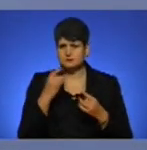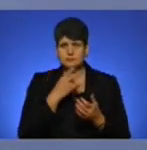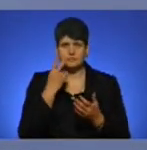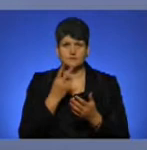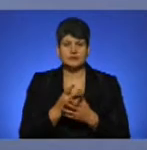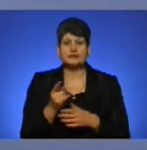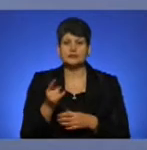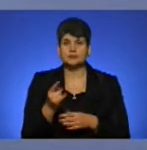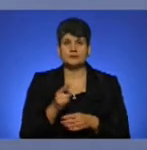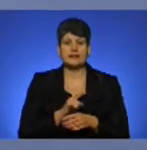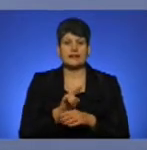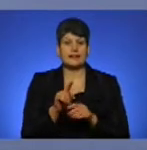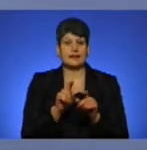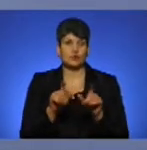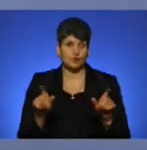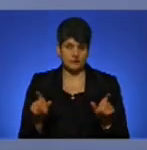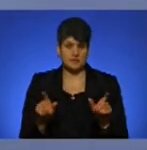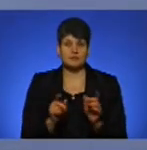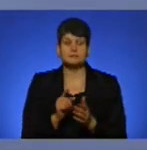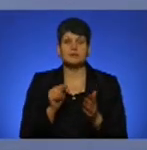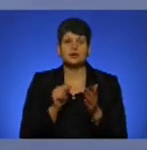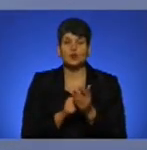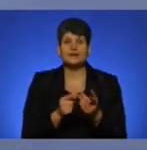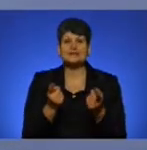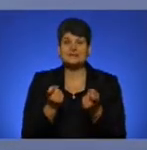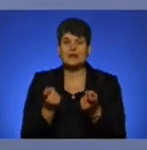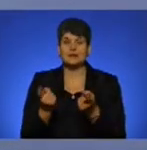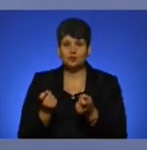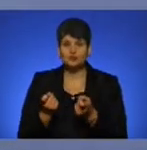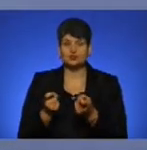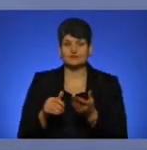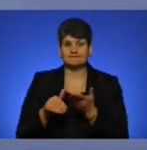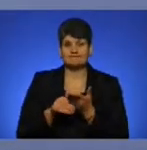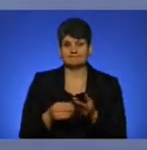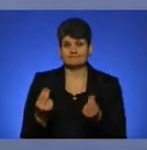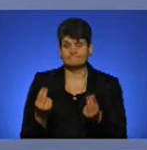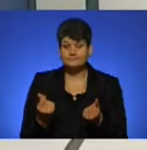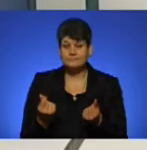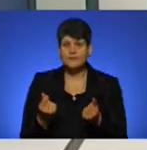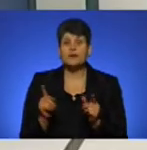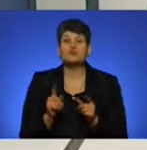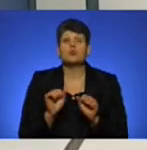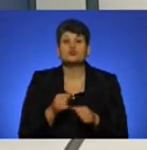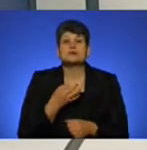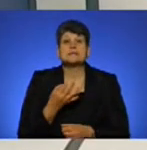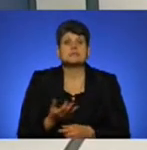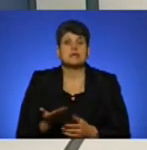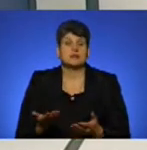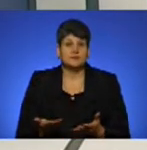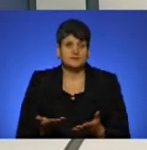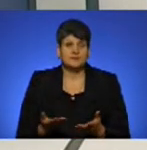литовище з метою залучення потенційних інвесторів. Що я можу сказати з цього приводу?